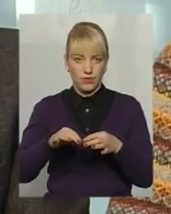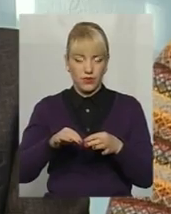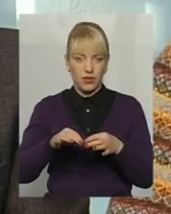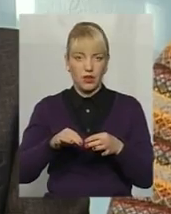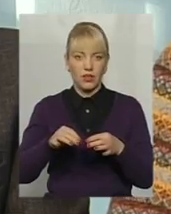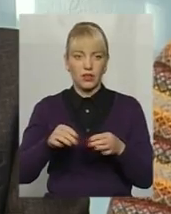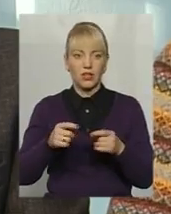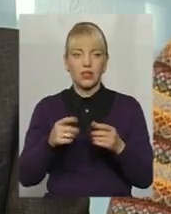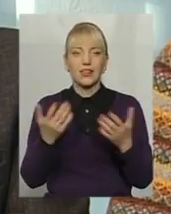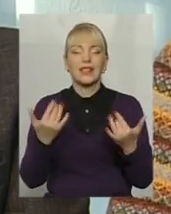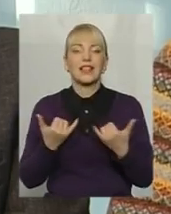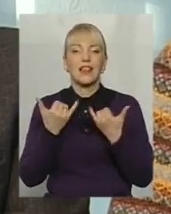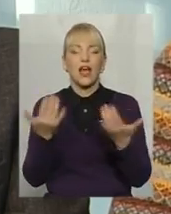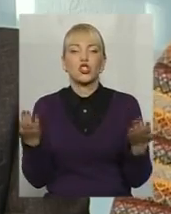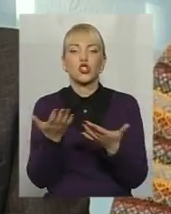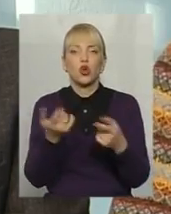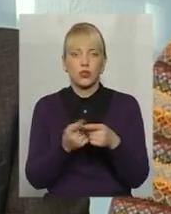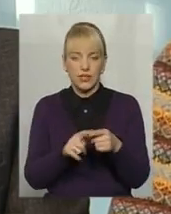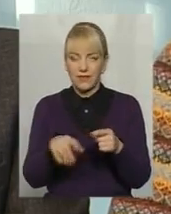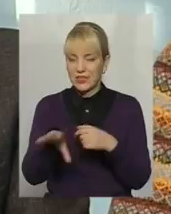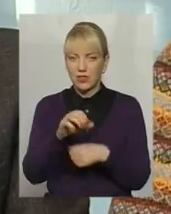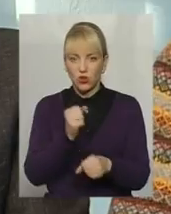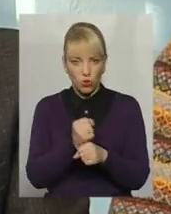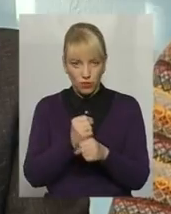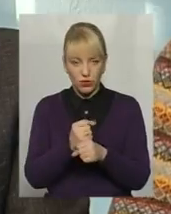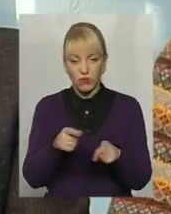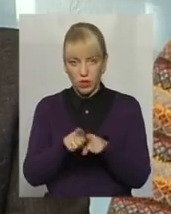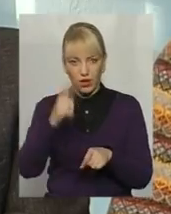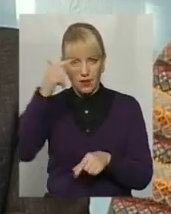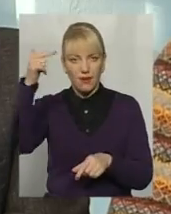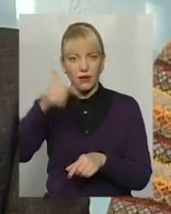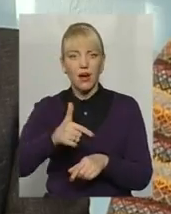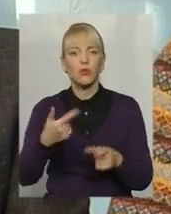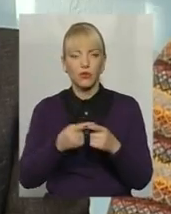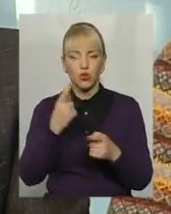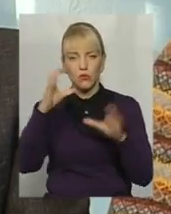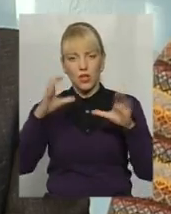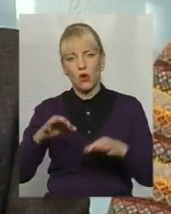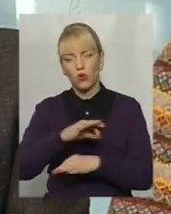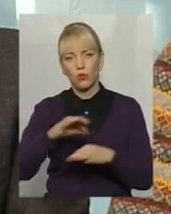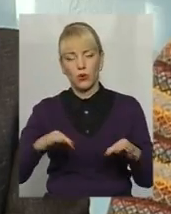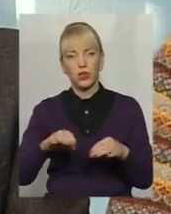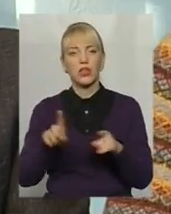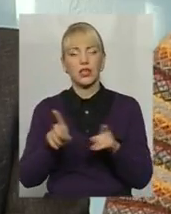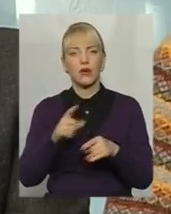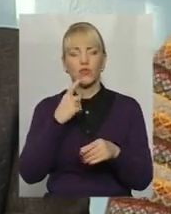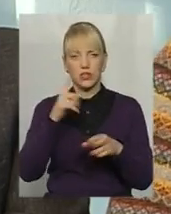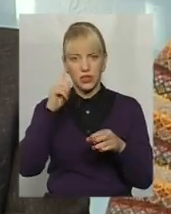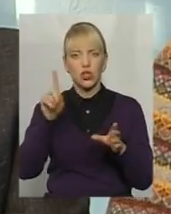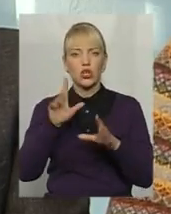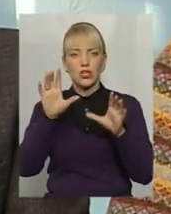зміни зроблені. Отак гамозом в одному законопроекті, який, ми розуміємо, що він буде вже мати статус закону, тому що